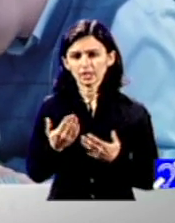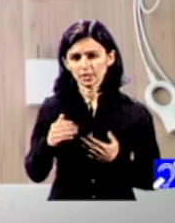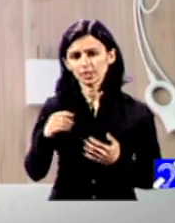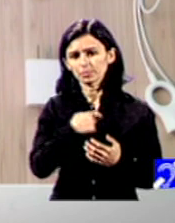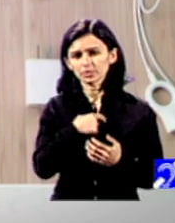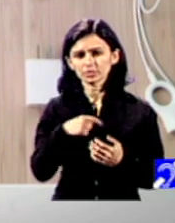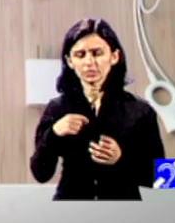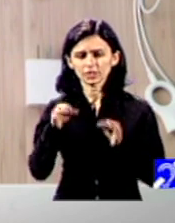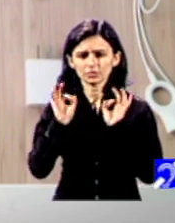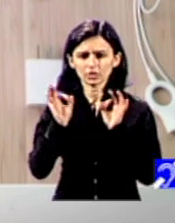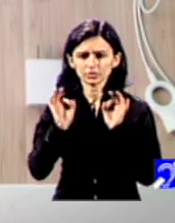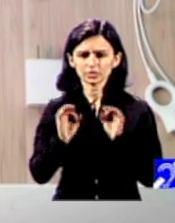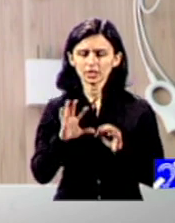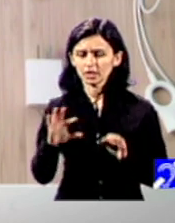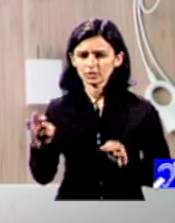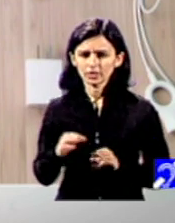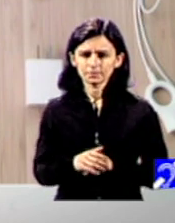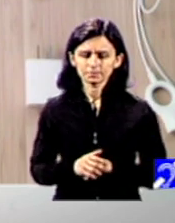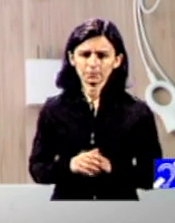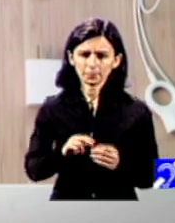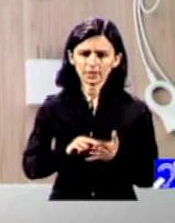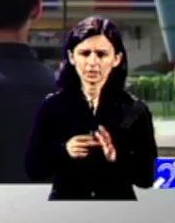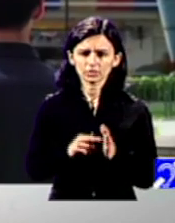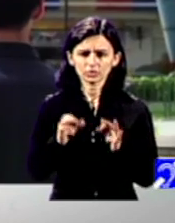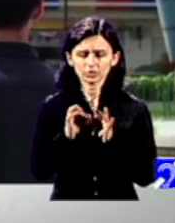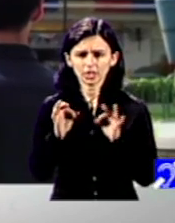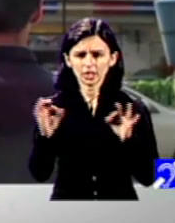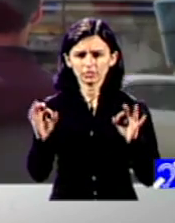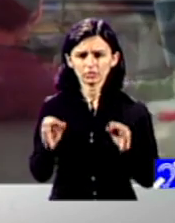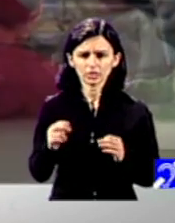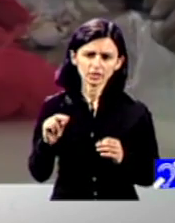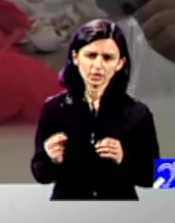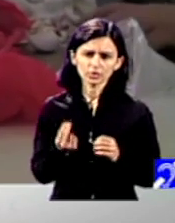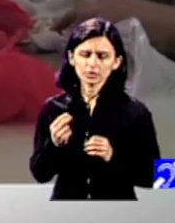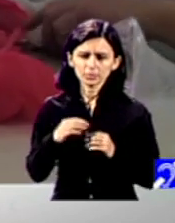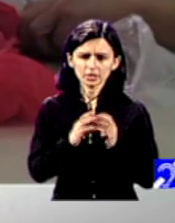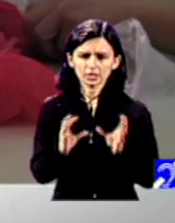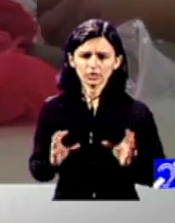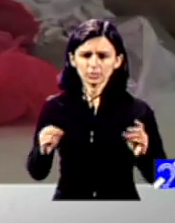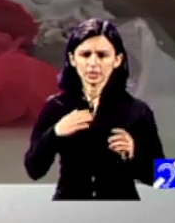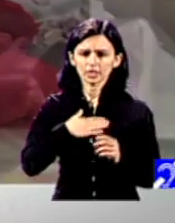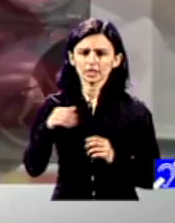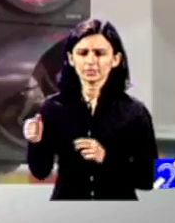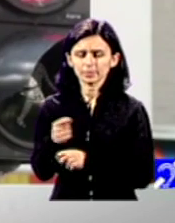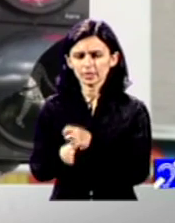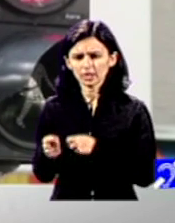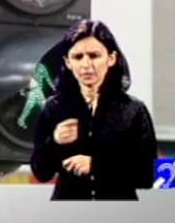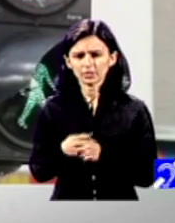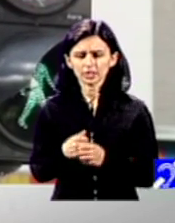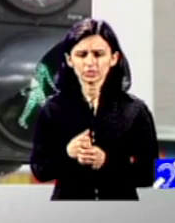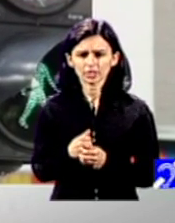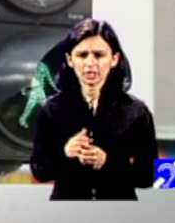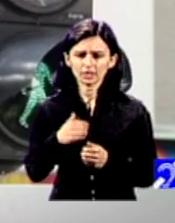lucruri și tehnologia a evoluat extraordinar în România avem start-up-uri inovative avem antreprenori avem